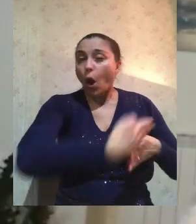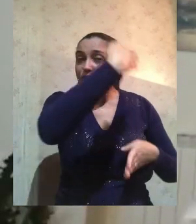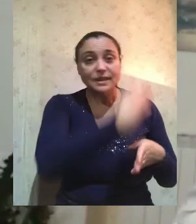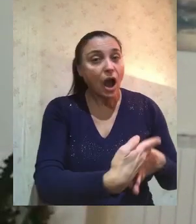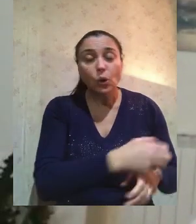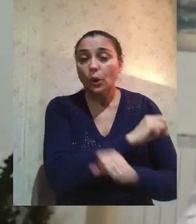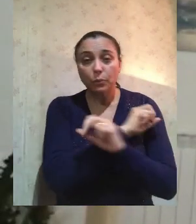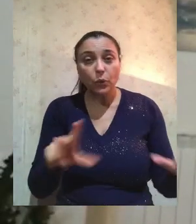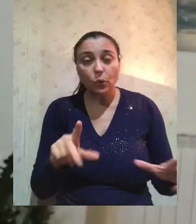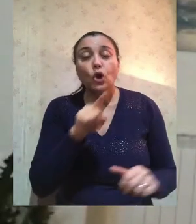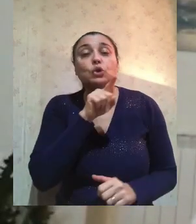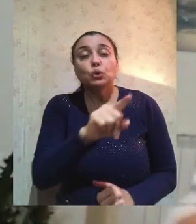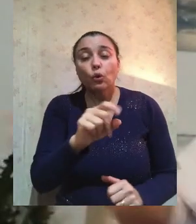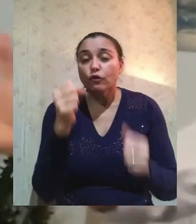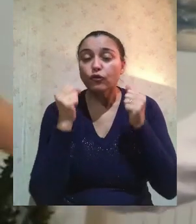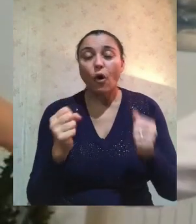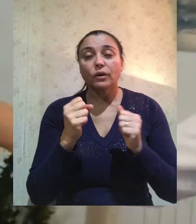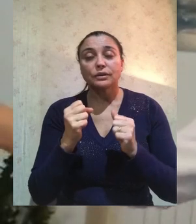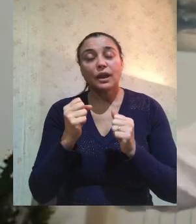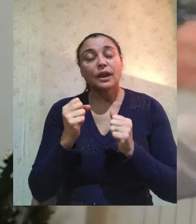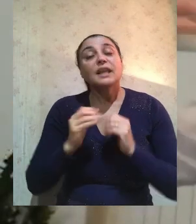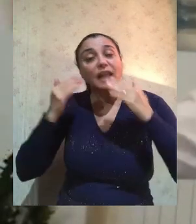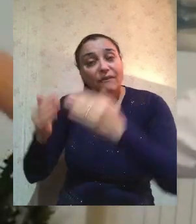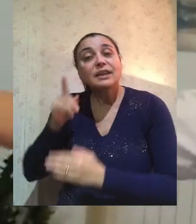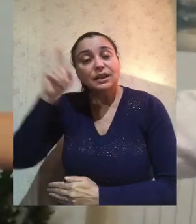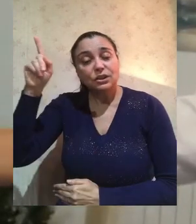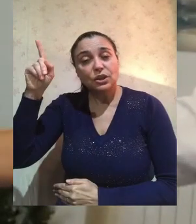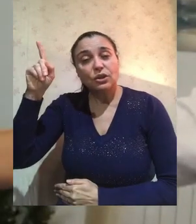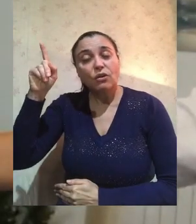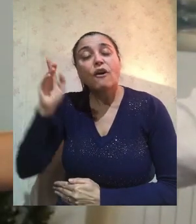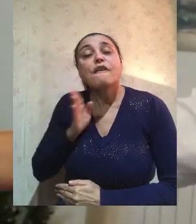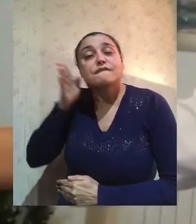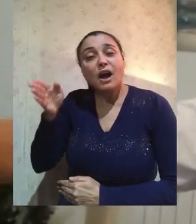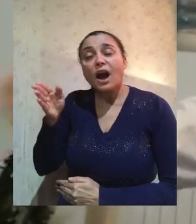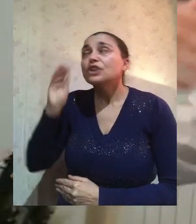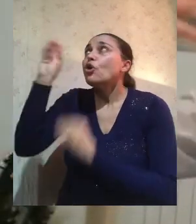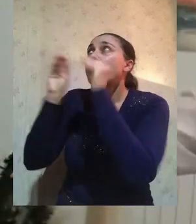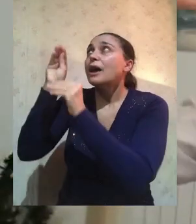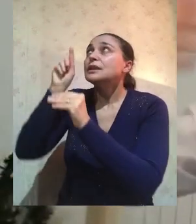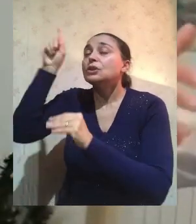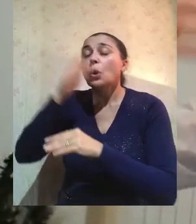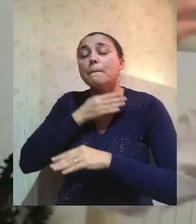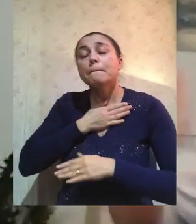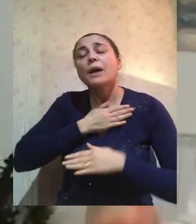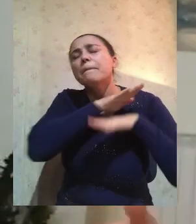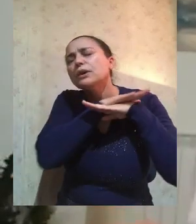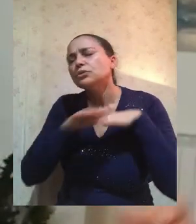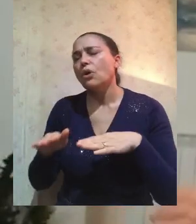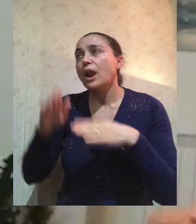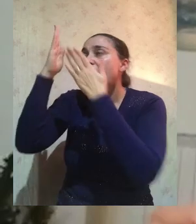cerca di arrivare con tutto te stesso davanti a Gesù con tutti i tuoi difetti e dire Signore perdonami Signore